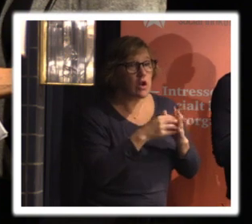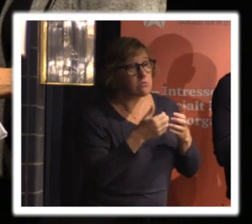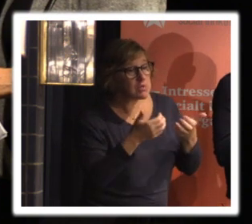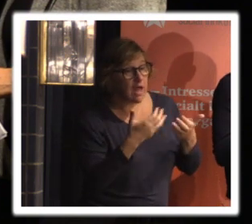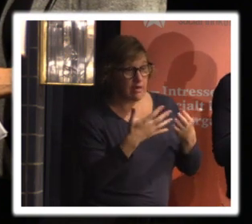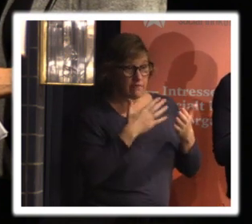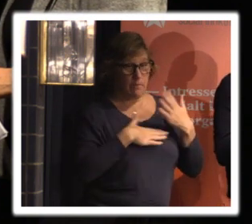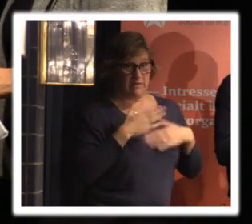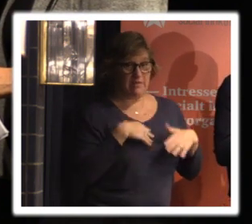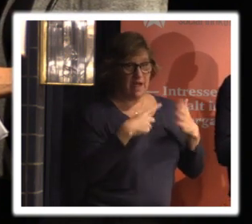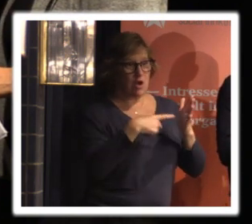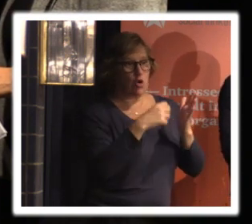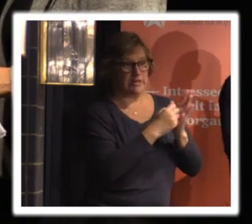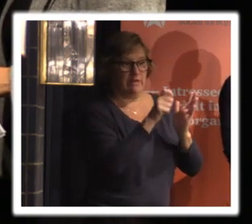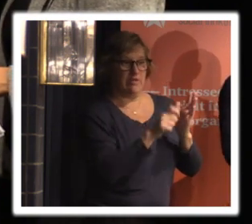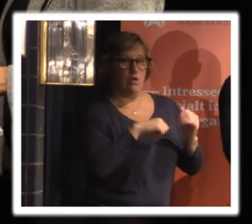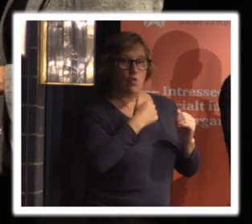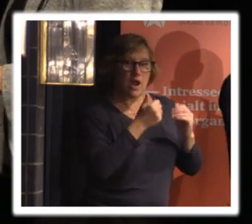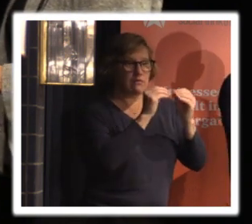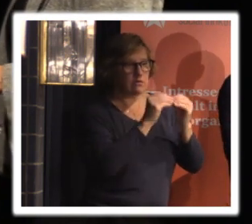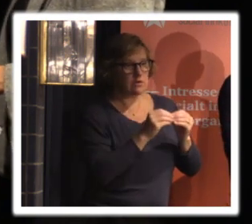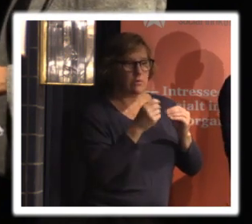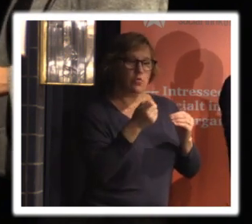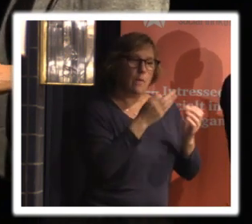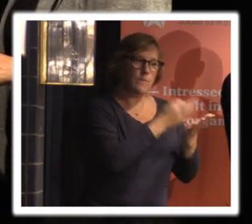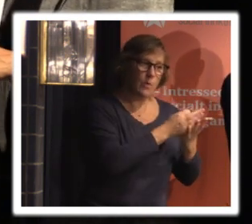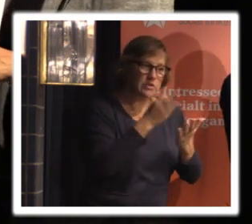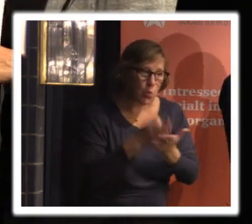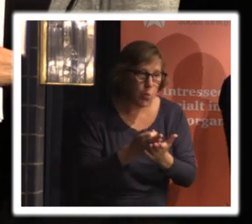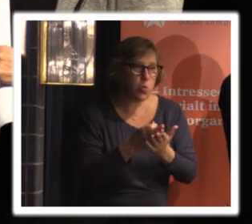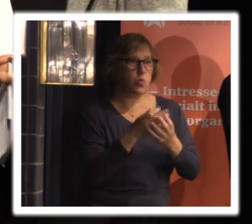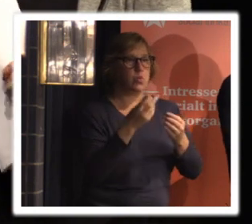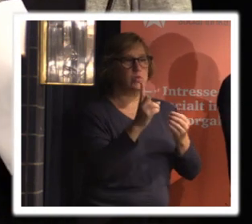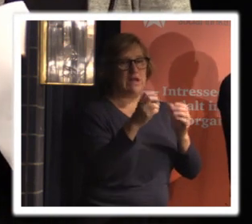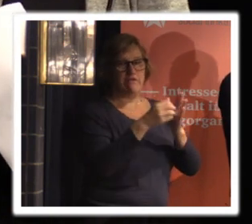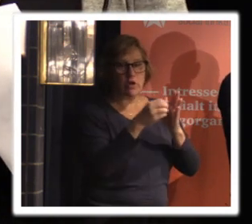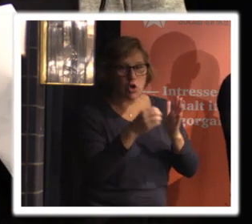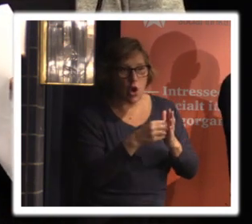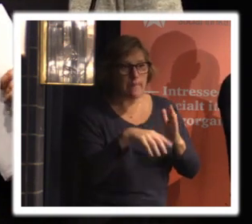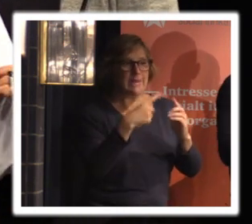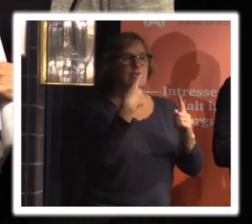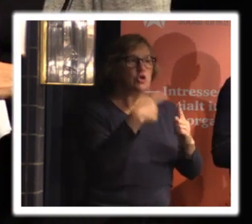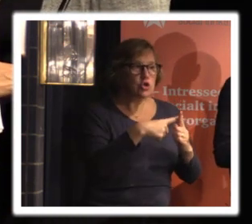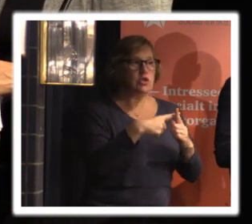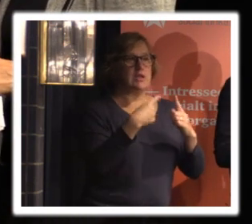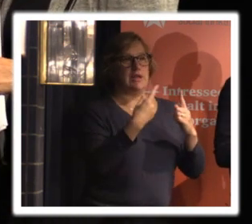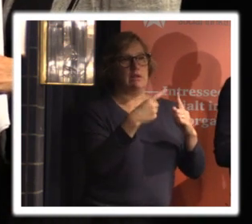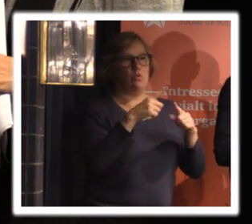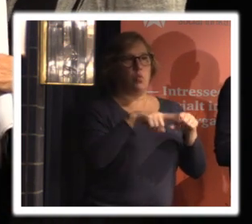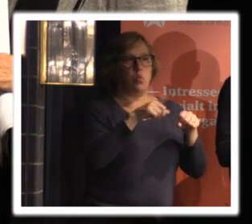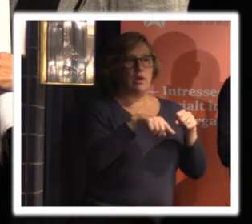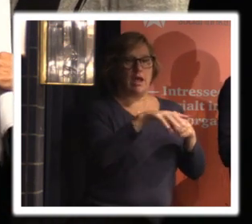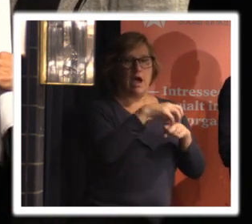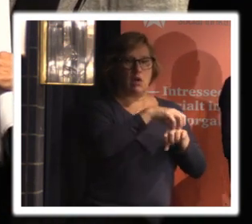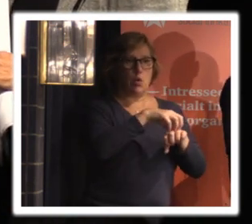lagstiftaren som det är som Mattias nämner i någon form av proposition eller liksom förklarar tydligare vad som gäller i den gråzonen